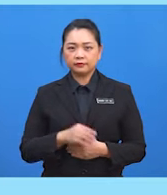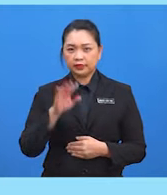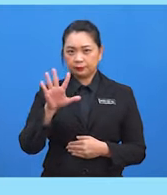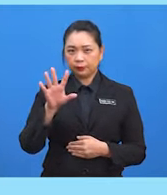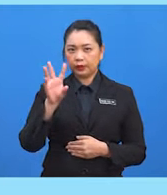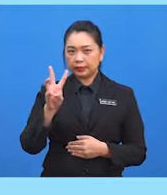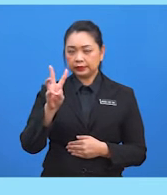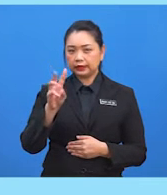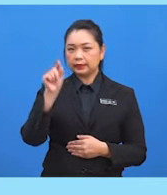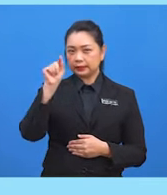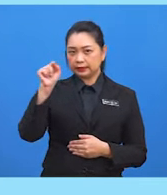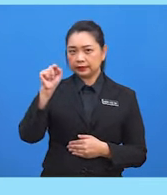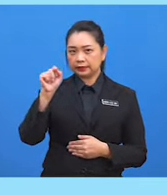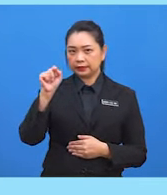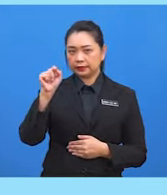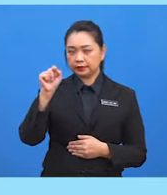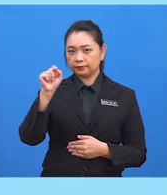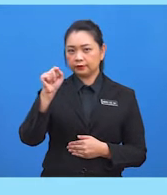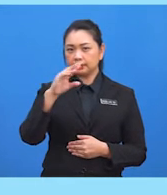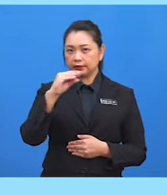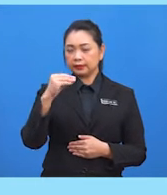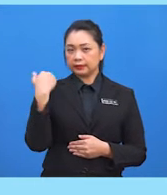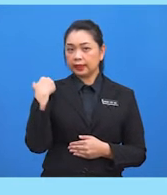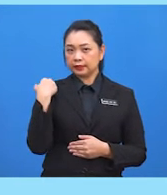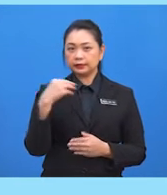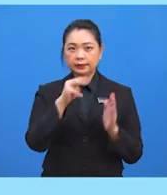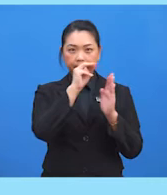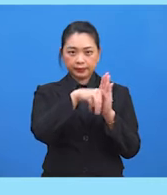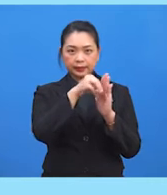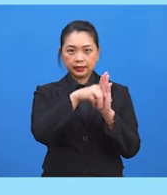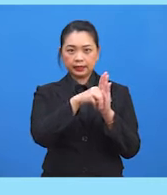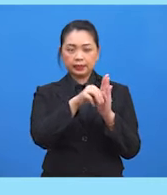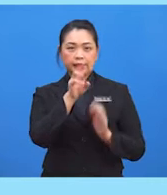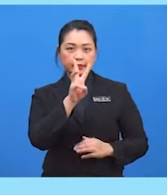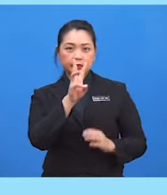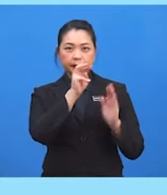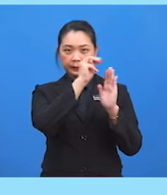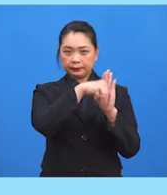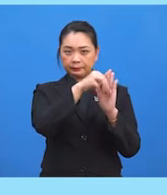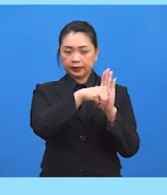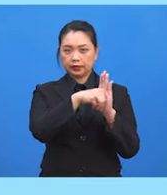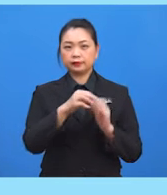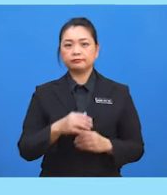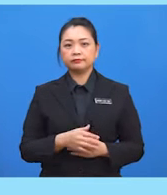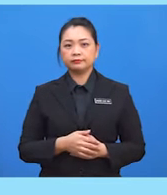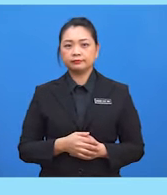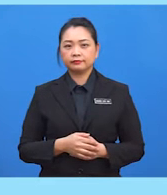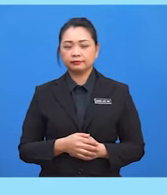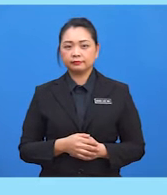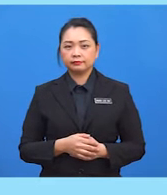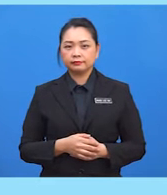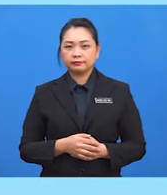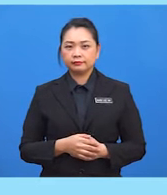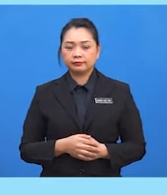minit 2.76 teta sama dengan 56 darjah